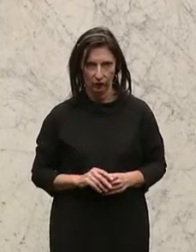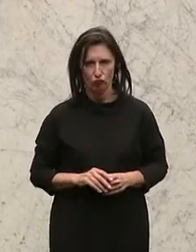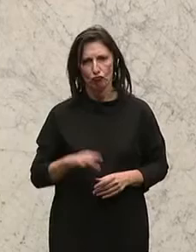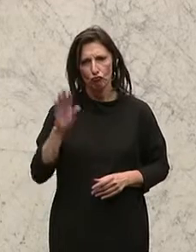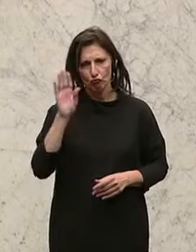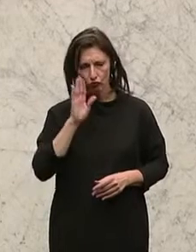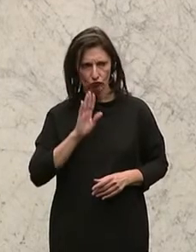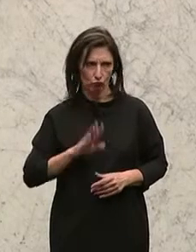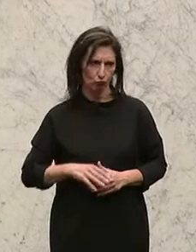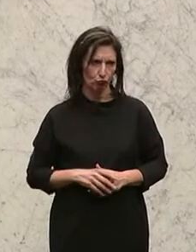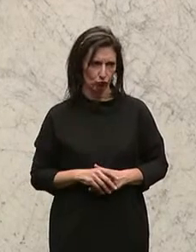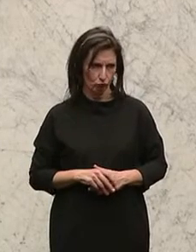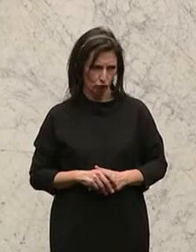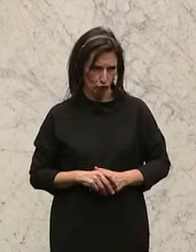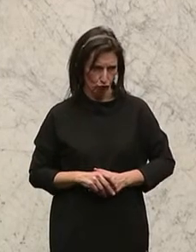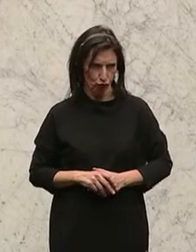Damen und Herren,